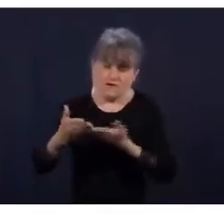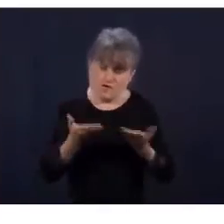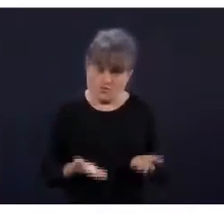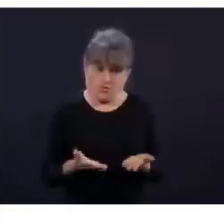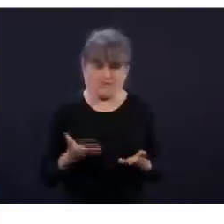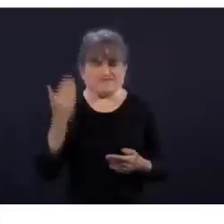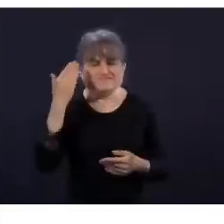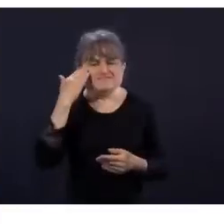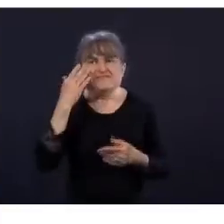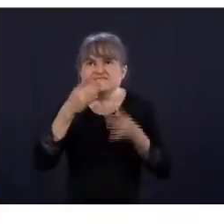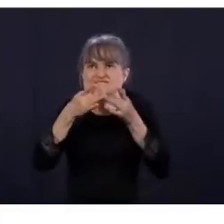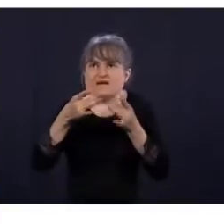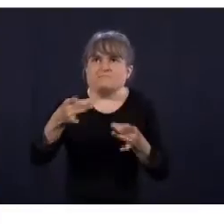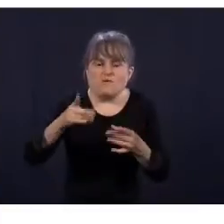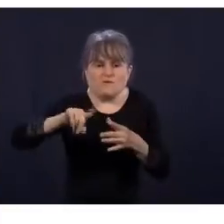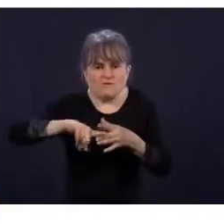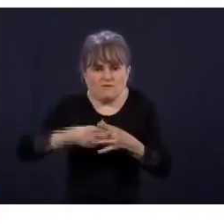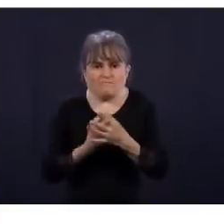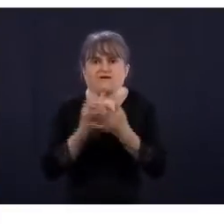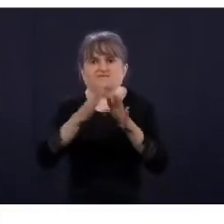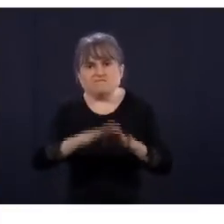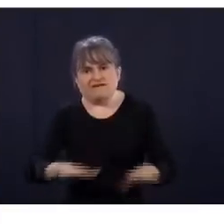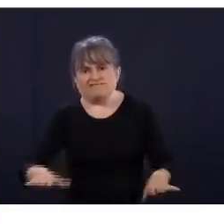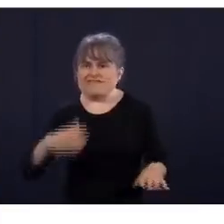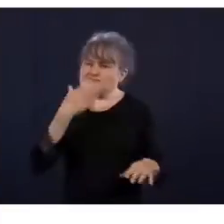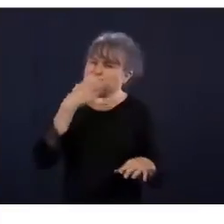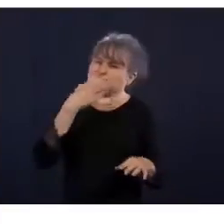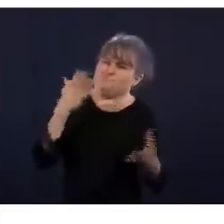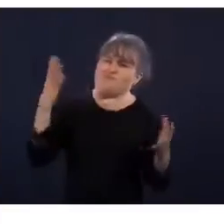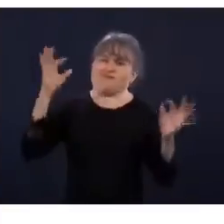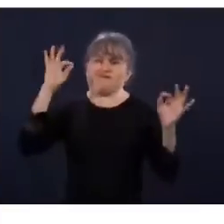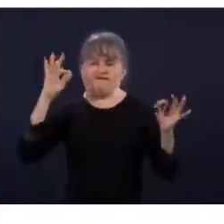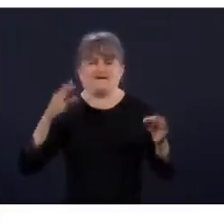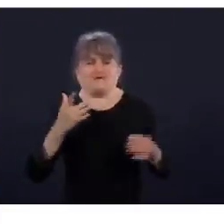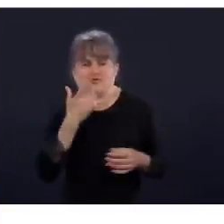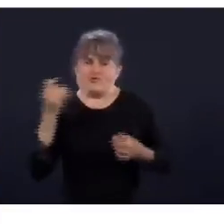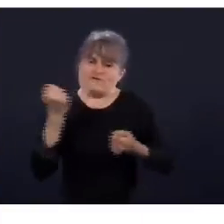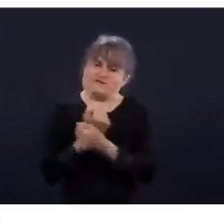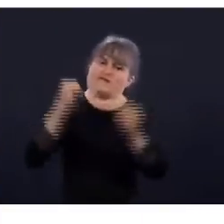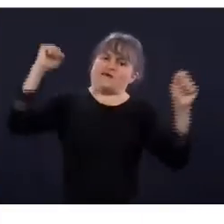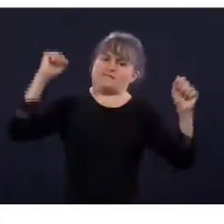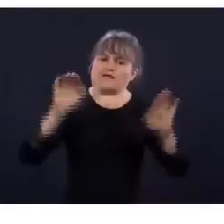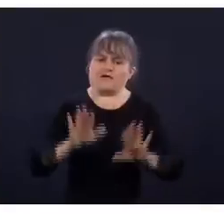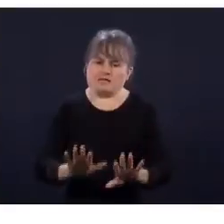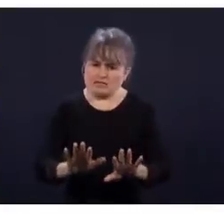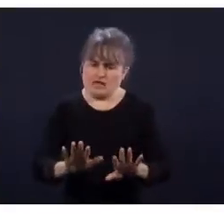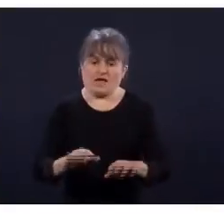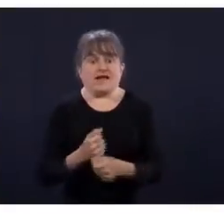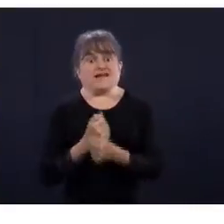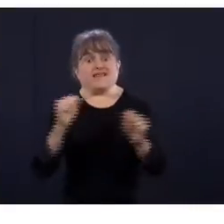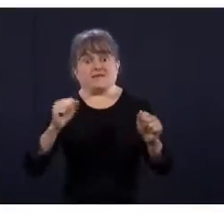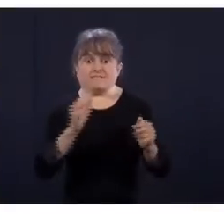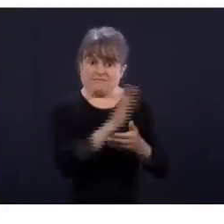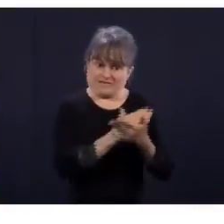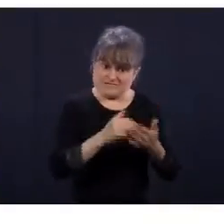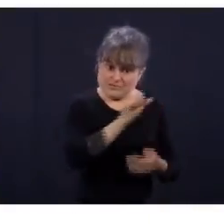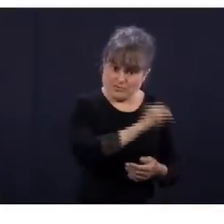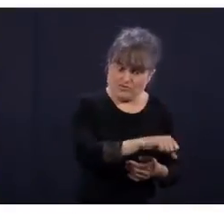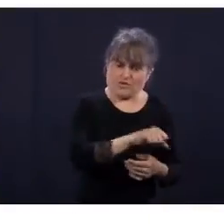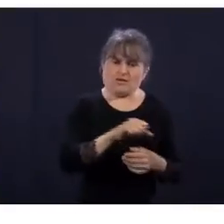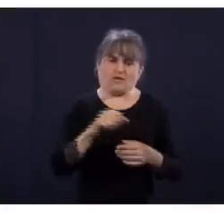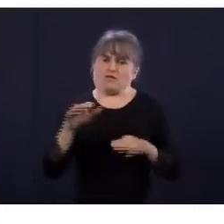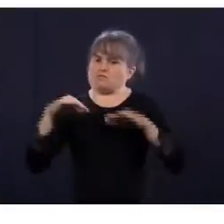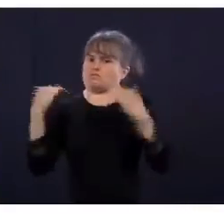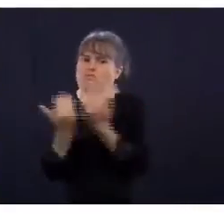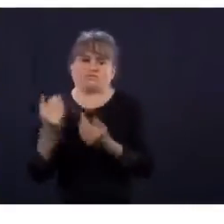Maintenant, au tour d'Hugo Lavallée, Radio-Canada. Oui. Bonjour. Donc, le déconfinement aujourd'hui au Québec s'amorce. Il des régions où on lève les barrières, où